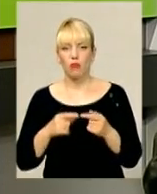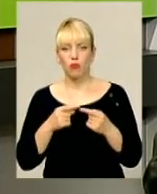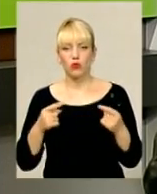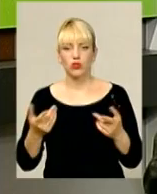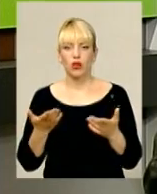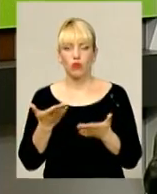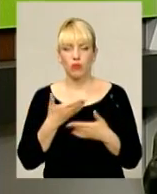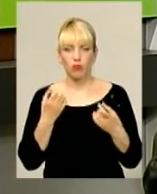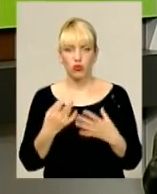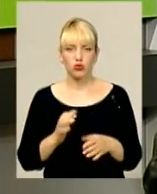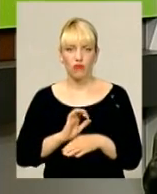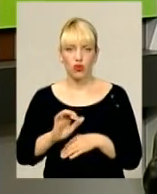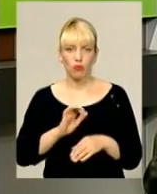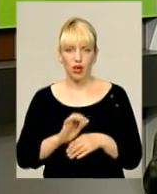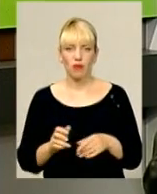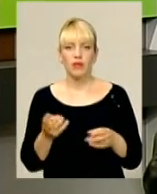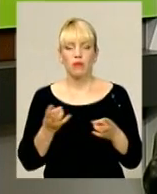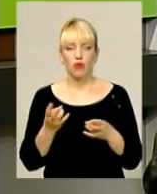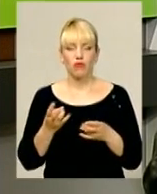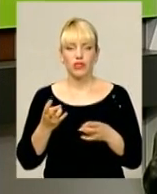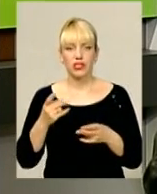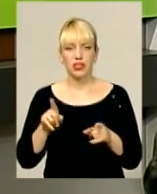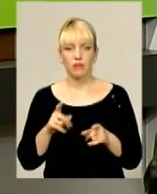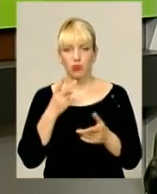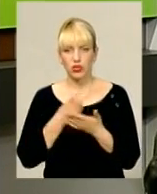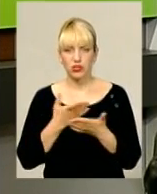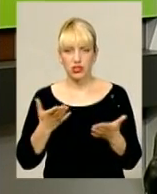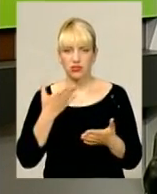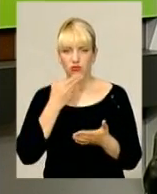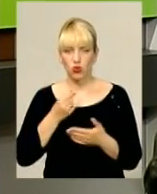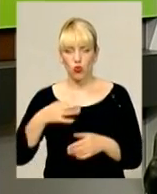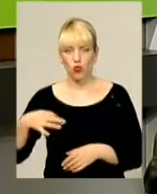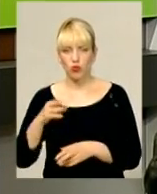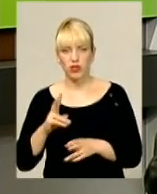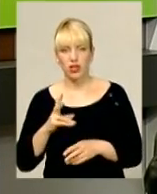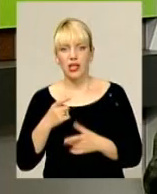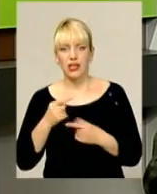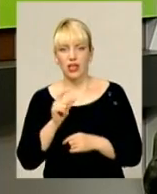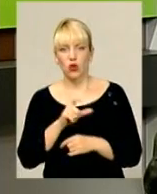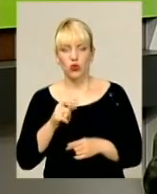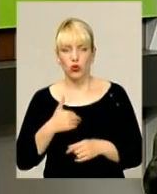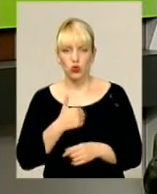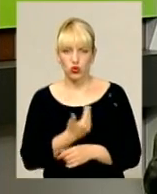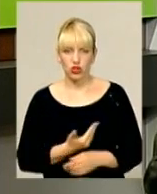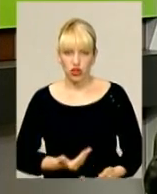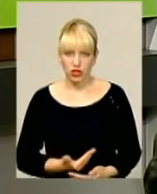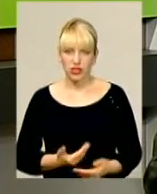яку ми просто виробляємо. І, звичайно, ми повинні позиціонувати нашу область як місце, де люди хочуть жити, де люди хочуть